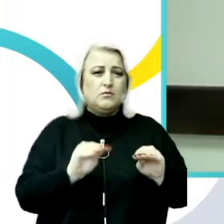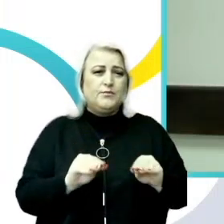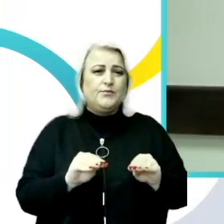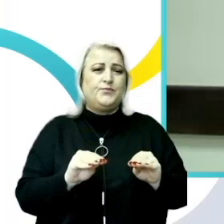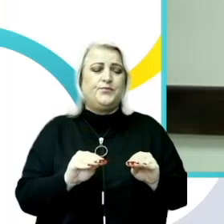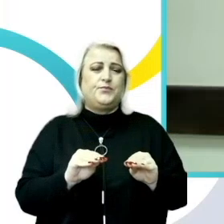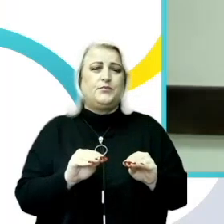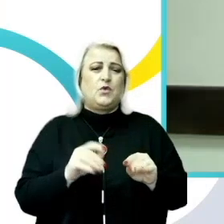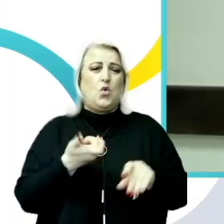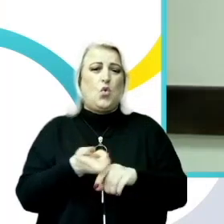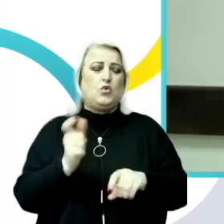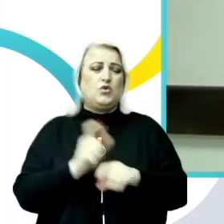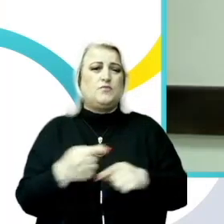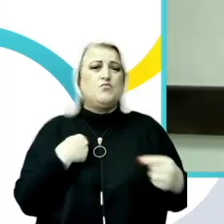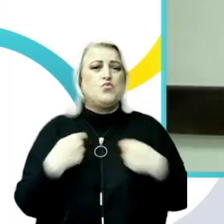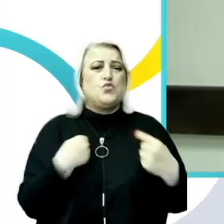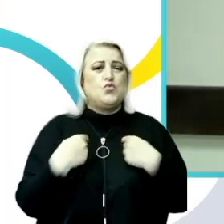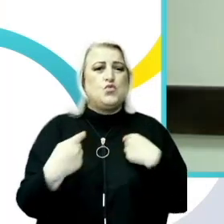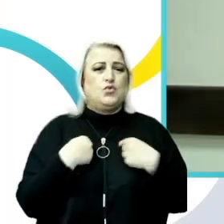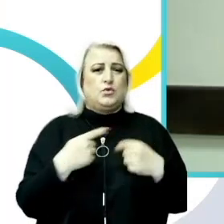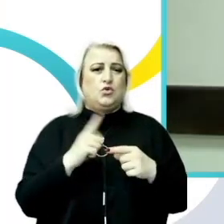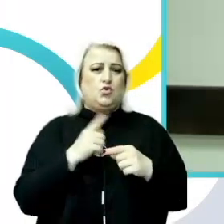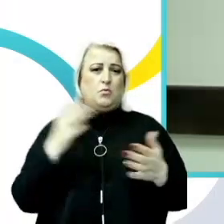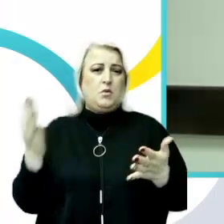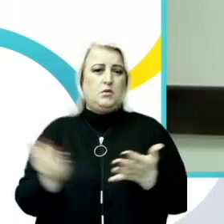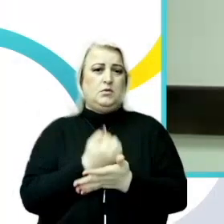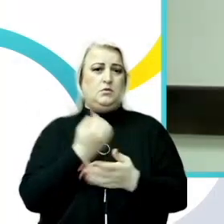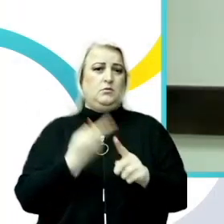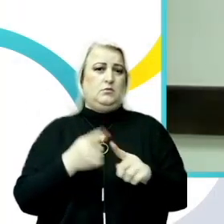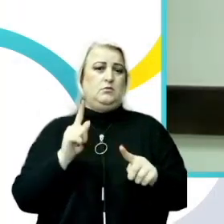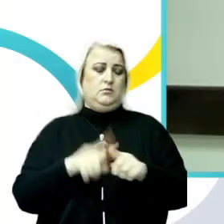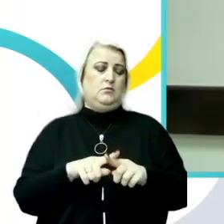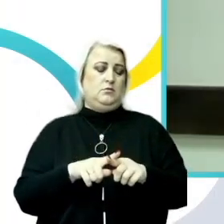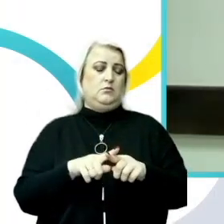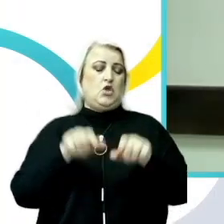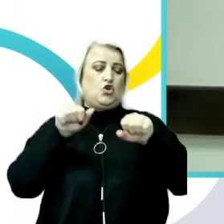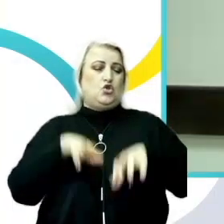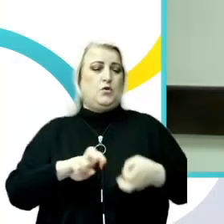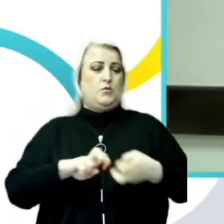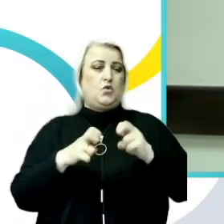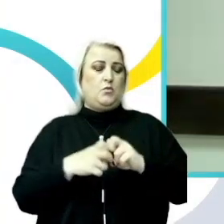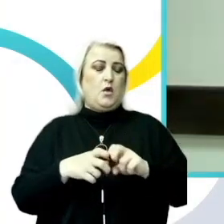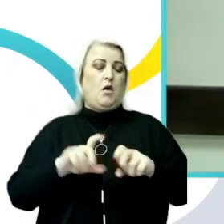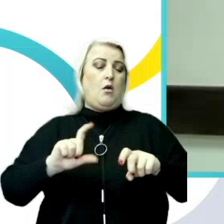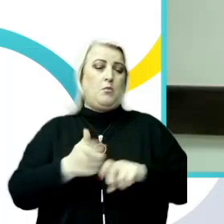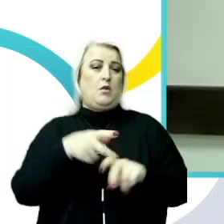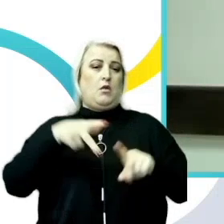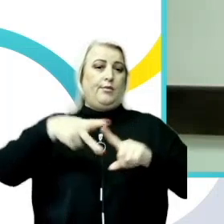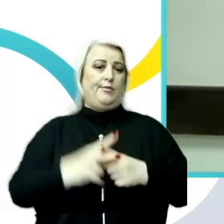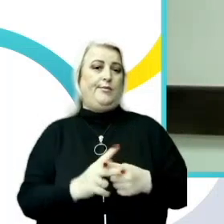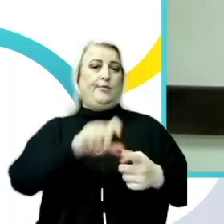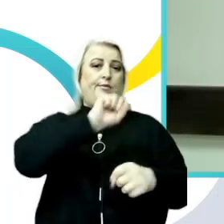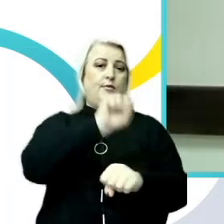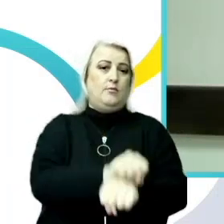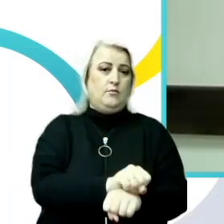este destul de anevoiasă ca să ajungem la acea etapă de investigare, iarăși ne oprim în acel moment